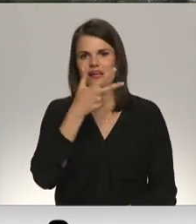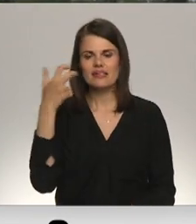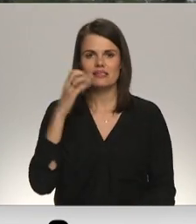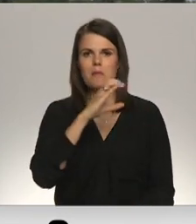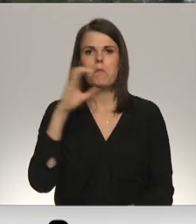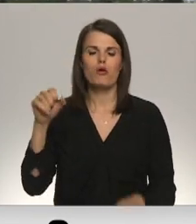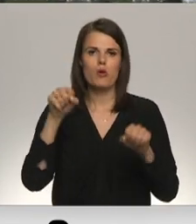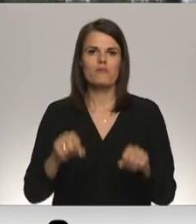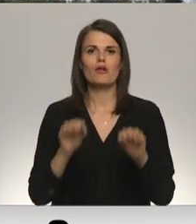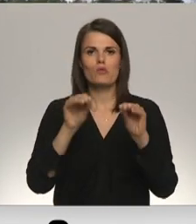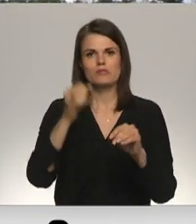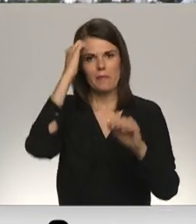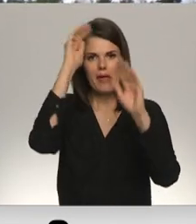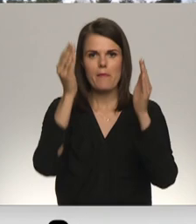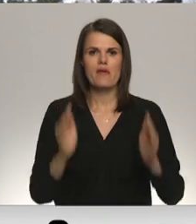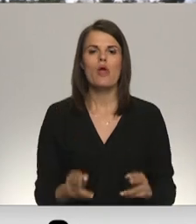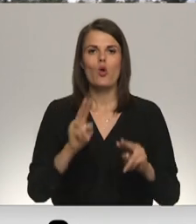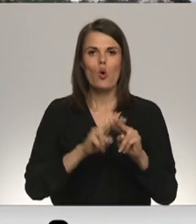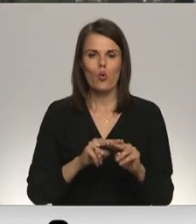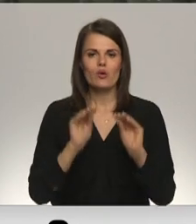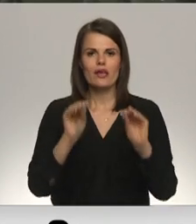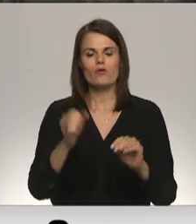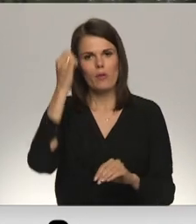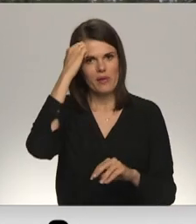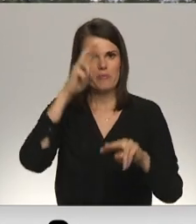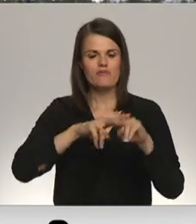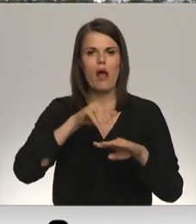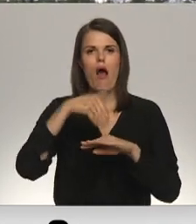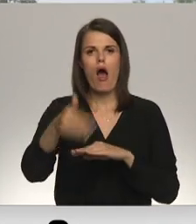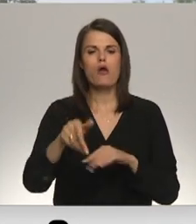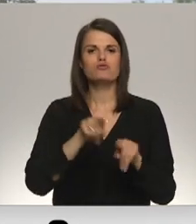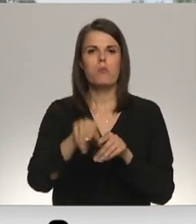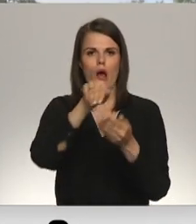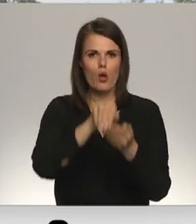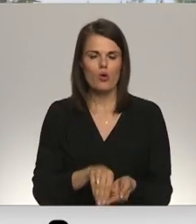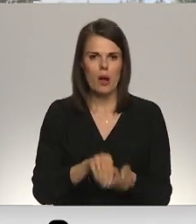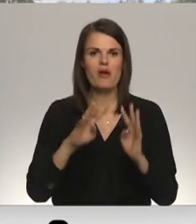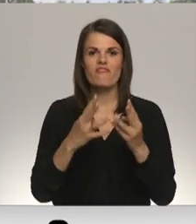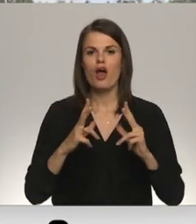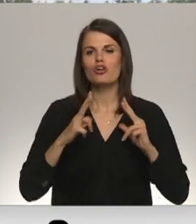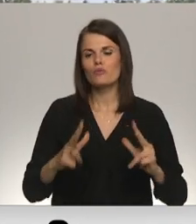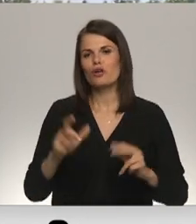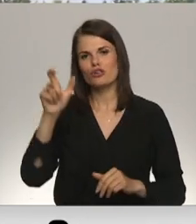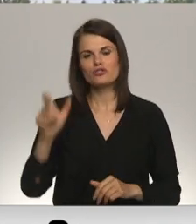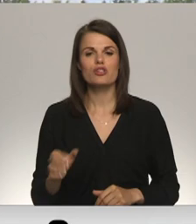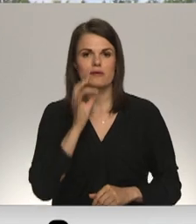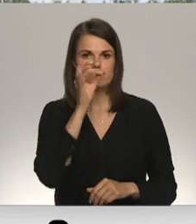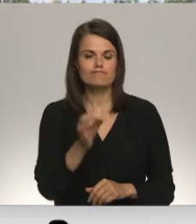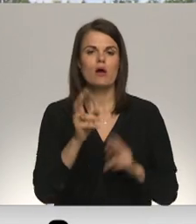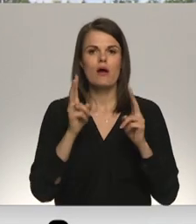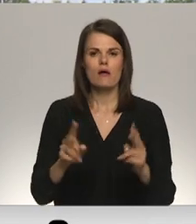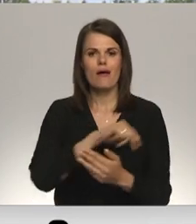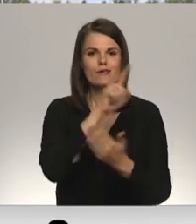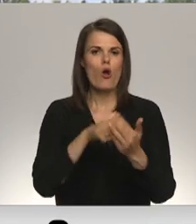padomu var sustādīt piemenekļi un ierīkots piemiņas vietas ārpus brāļu kapiem. Valdes priekšsēdētājs Ārnes Āboltiņš uzskata, ka